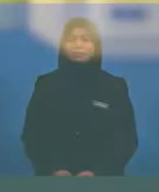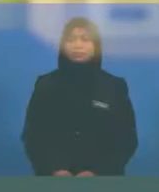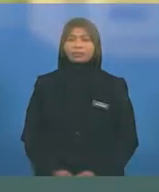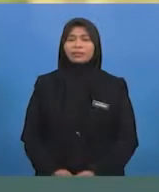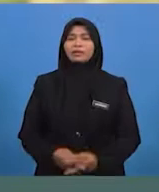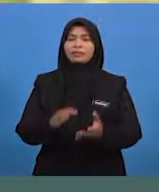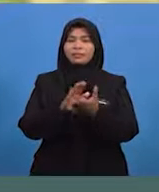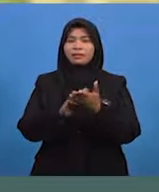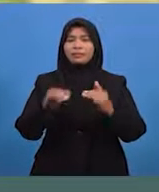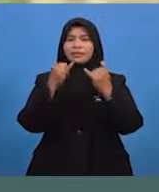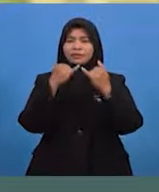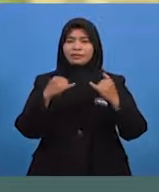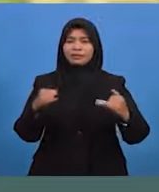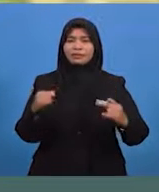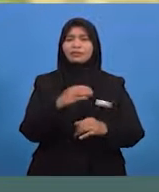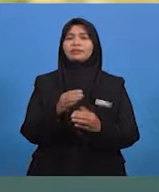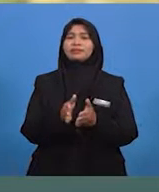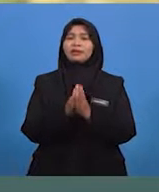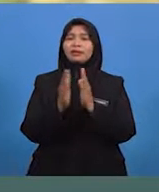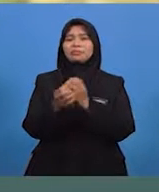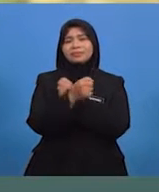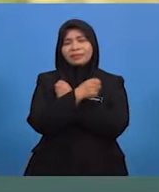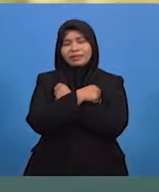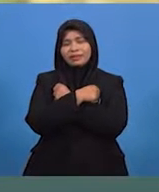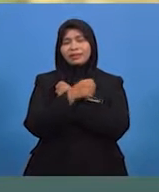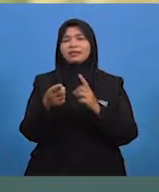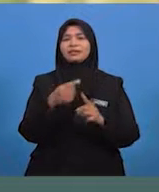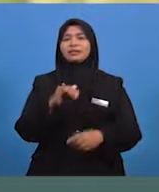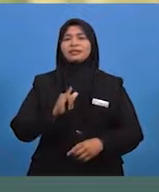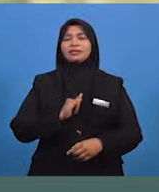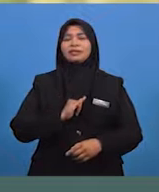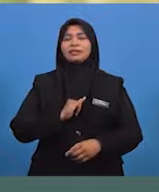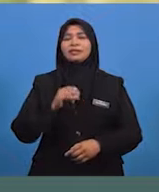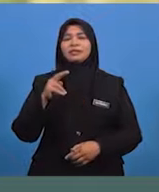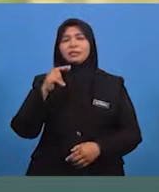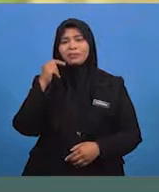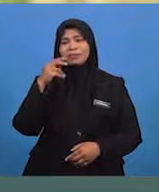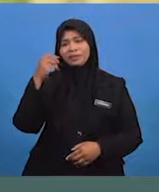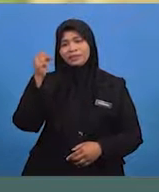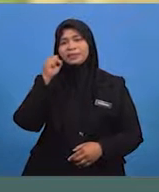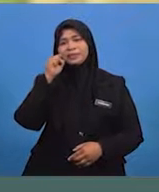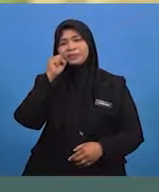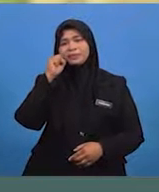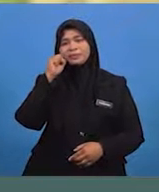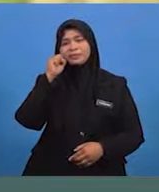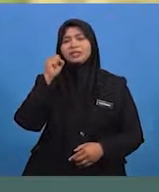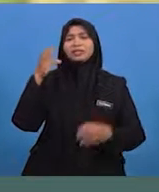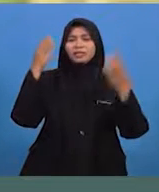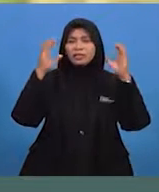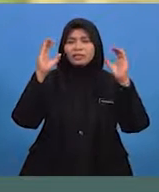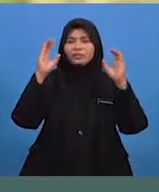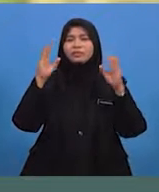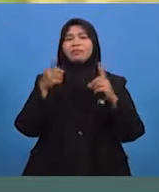Selamat sejahtera dan salam sayang dari saya, Puan San Bagawali Subramanyam. Cikgu